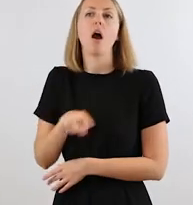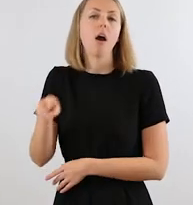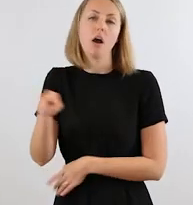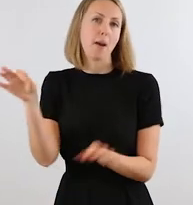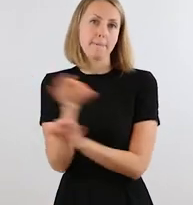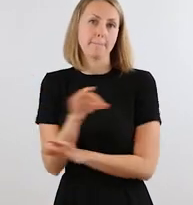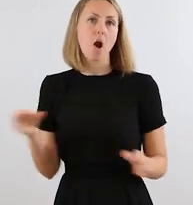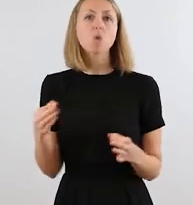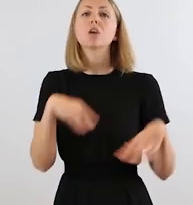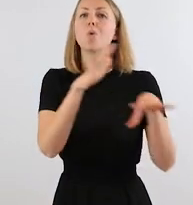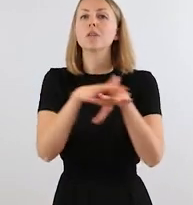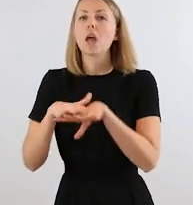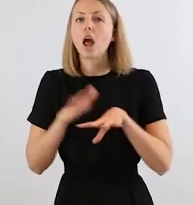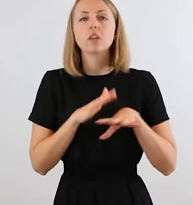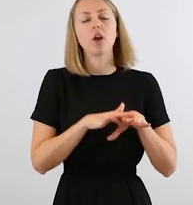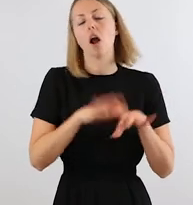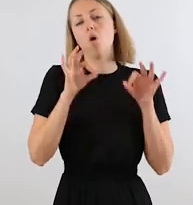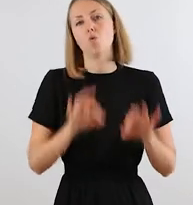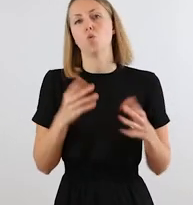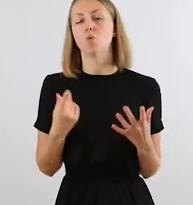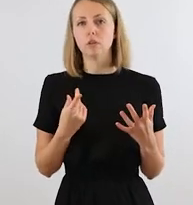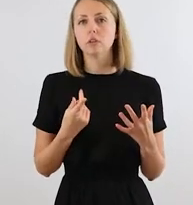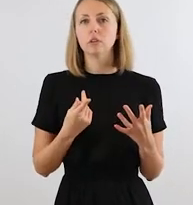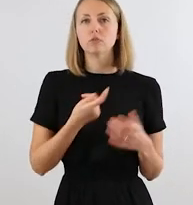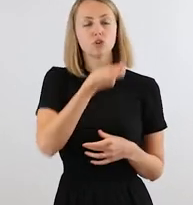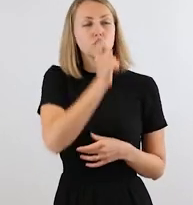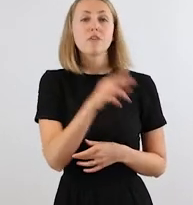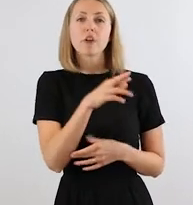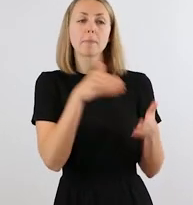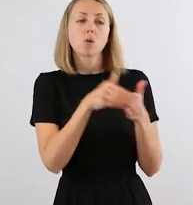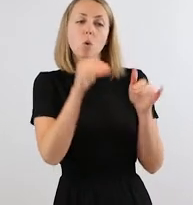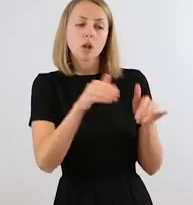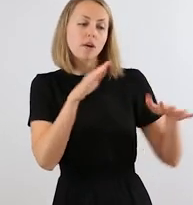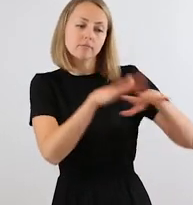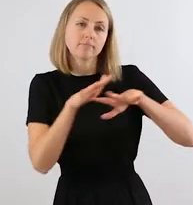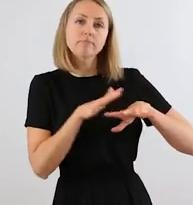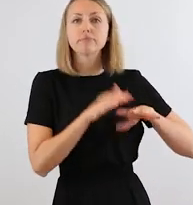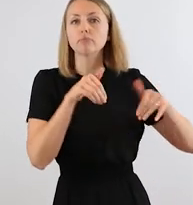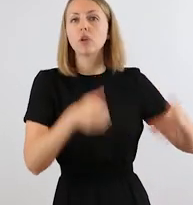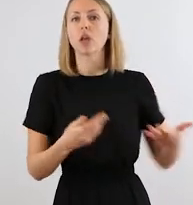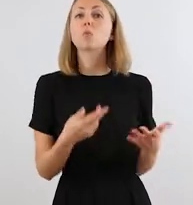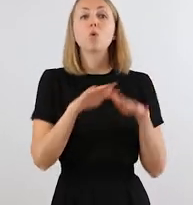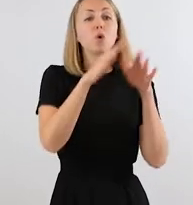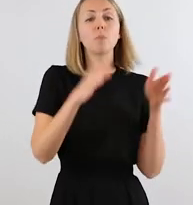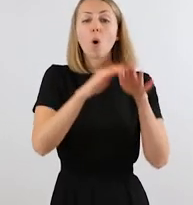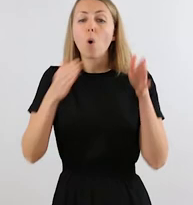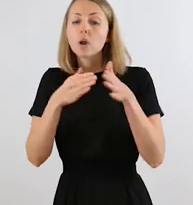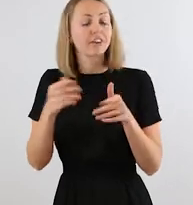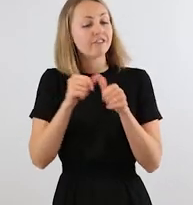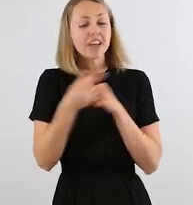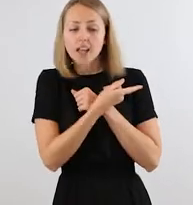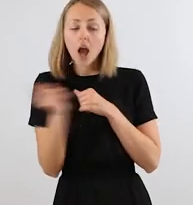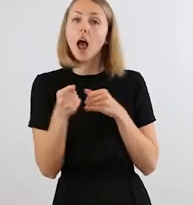waren, weil es auch gute Netzwerke gab für Studierende mit Behinderung und fast alle Gebäude auch für